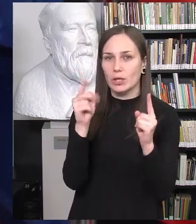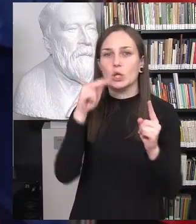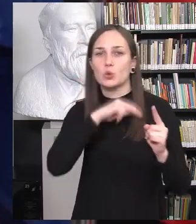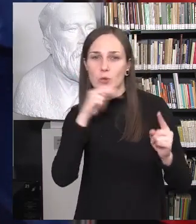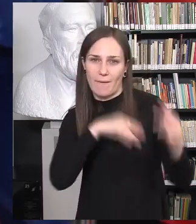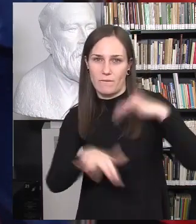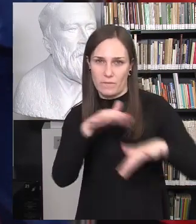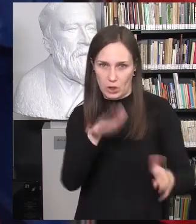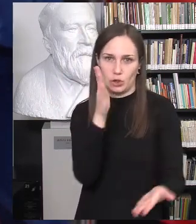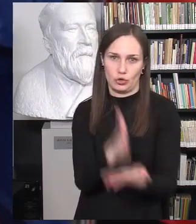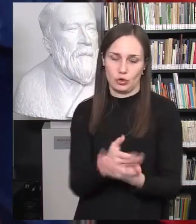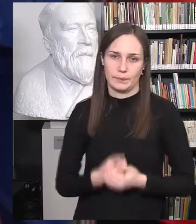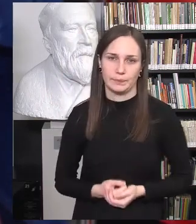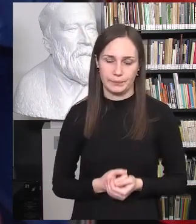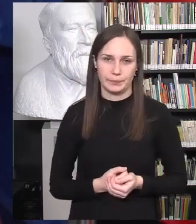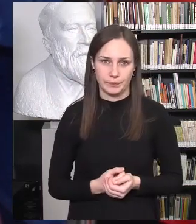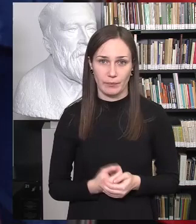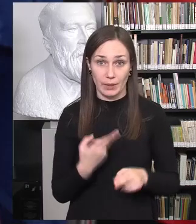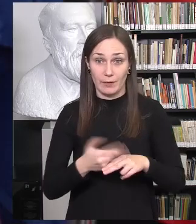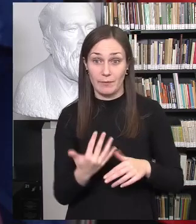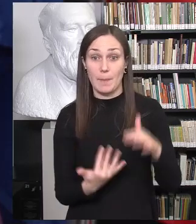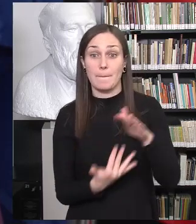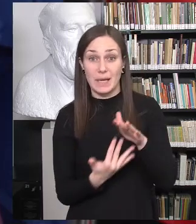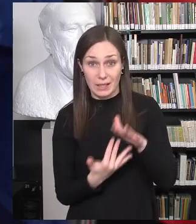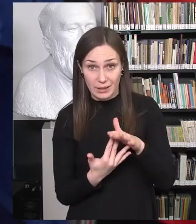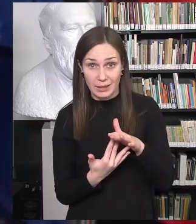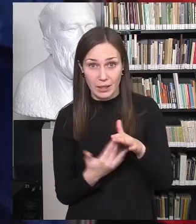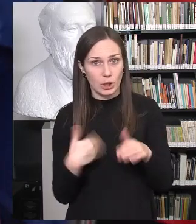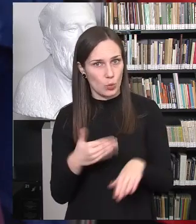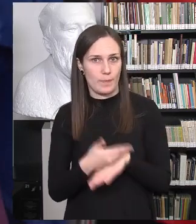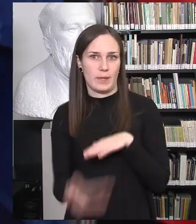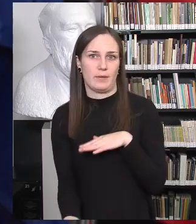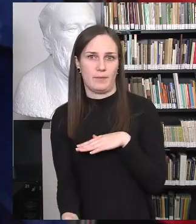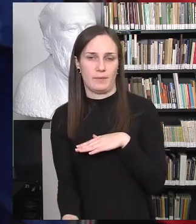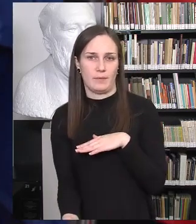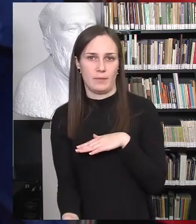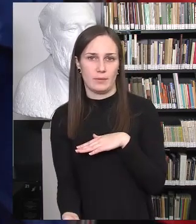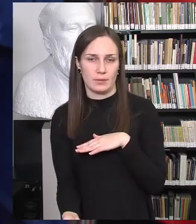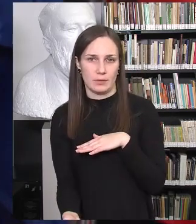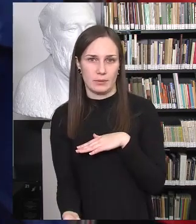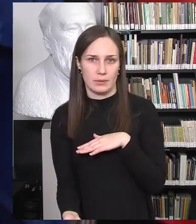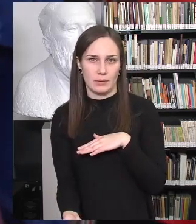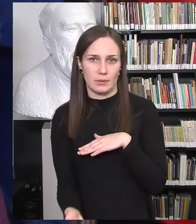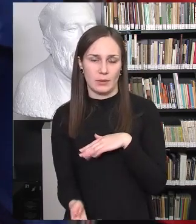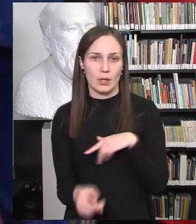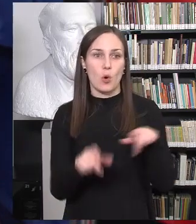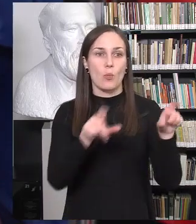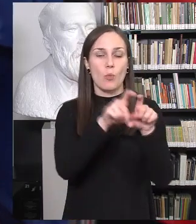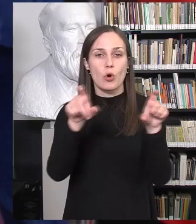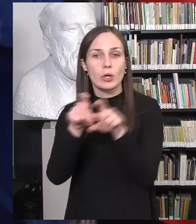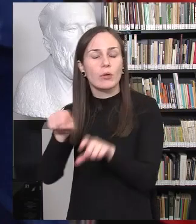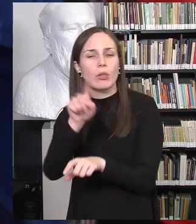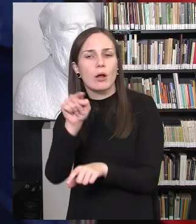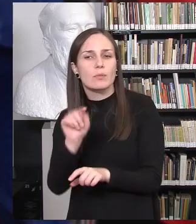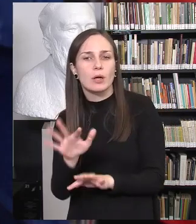nusikalstamą veiklą. Tai panašu, kad jau penktoj klasėj yra šiek tiek per vėlų, nors mokyklams kyla klausimas,